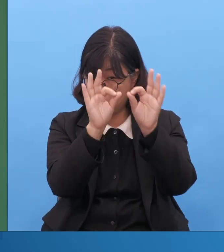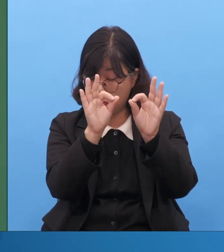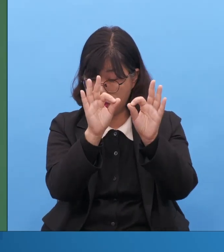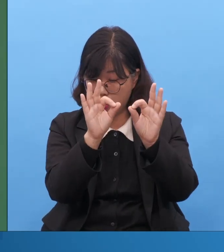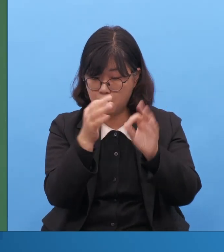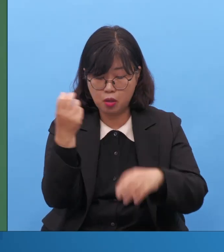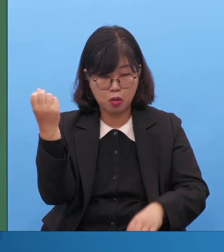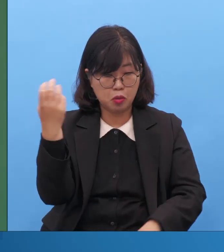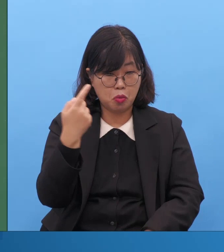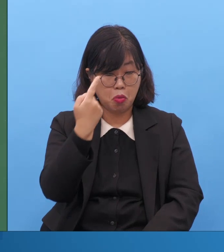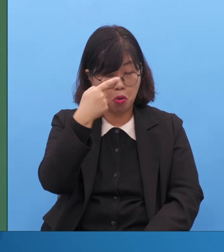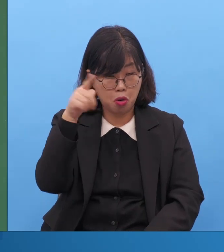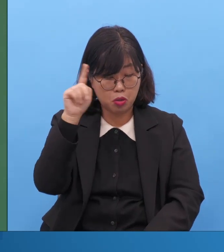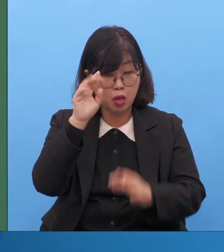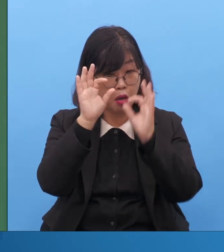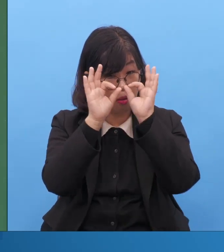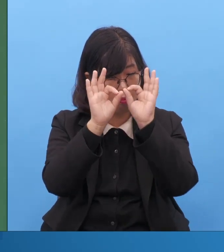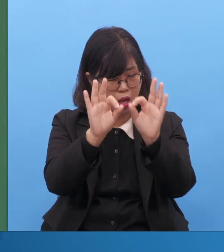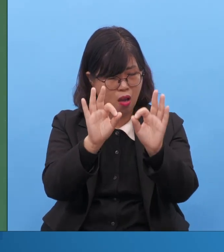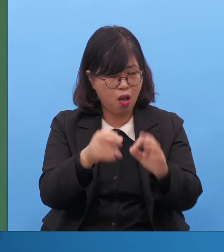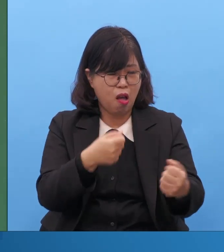많으면 많을수록 손해입니다